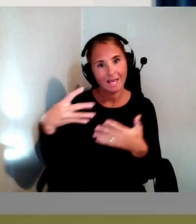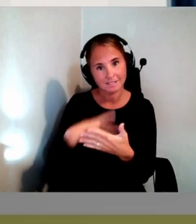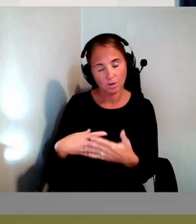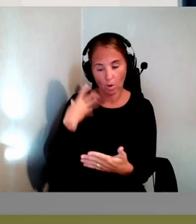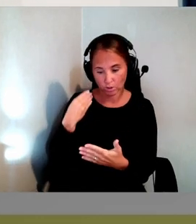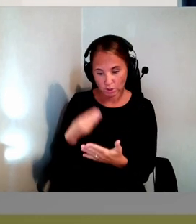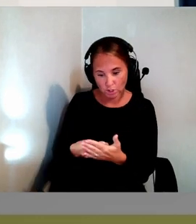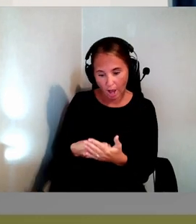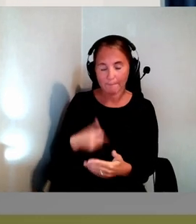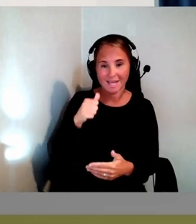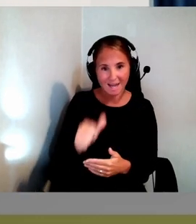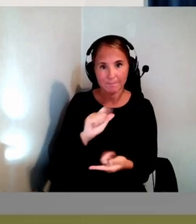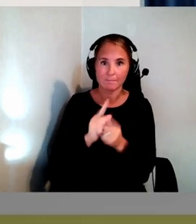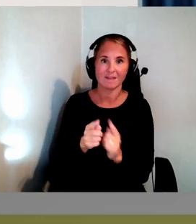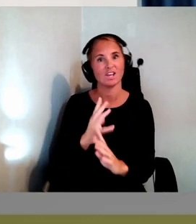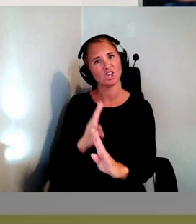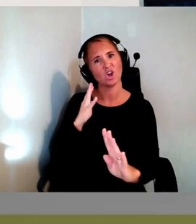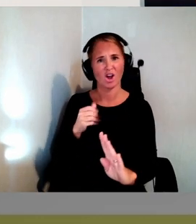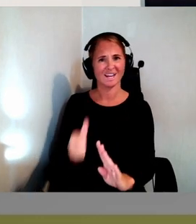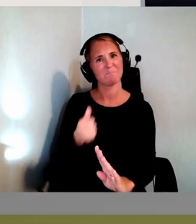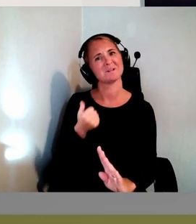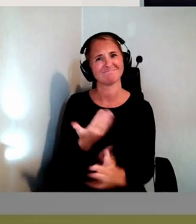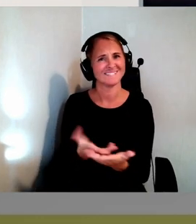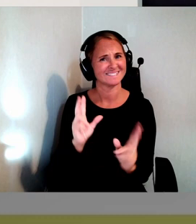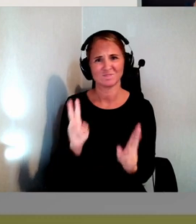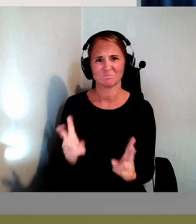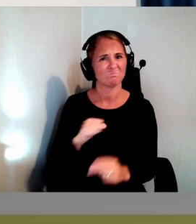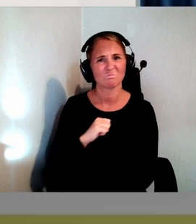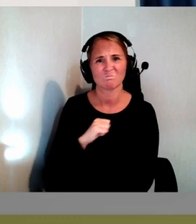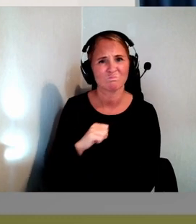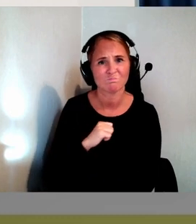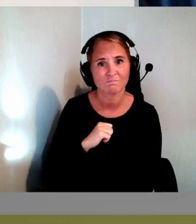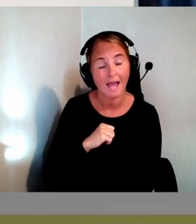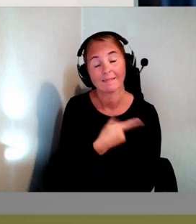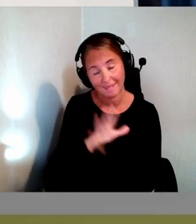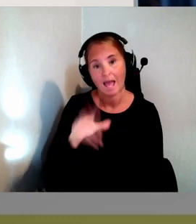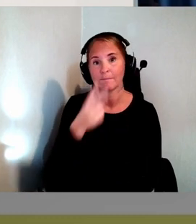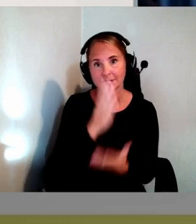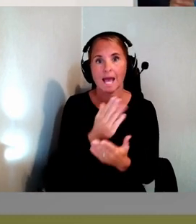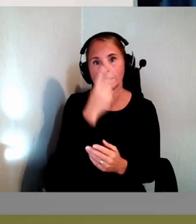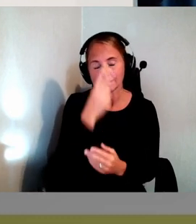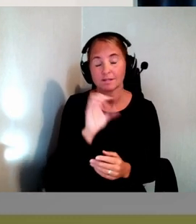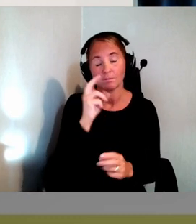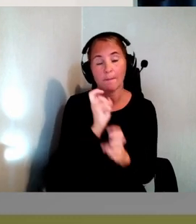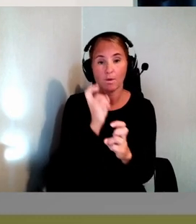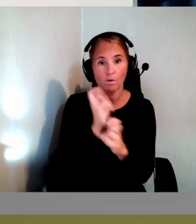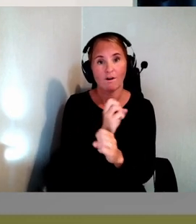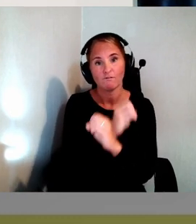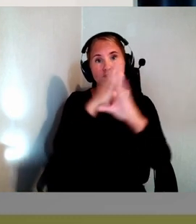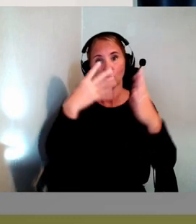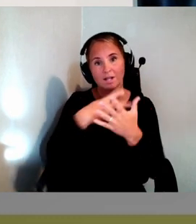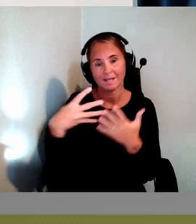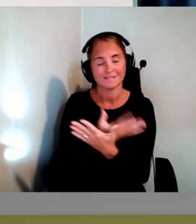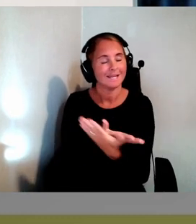köknappen. Vilket inte var lika roligt. Sånt har ni säkert sett. I alla fall om ni har provat att förstora text. Sånt är inte okej